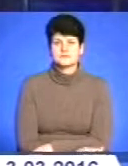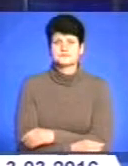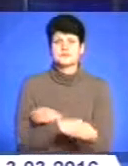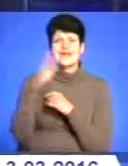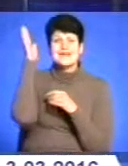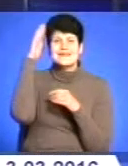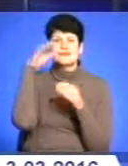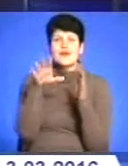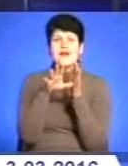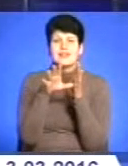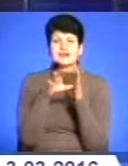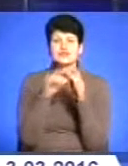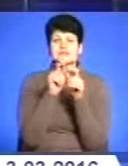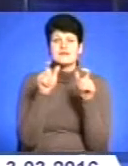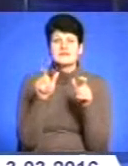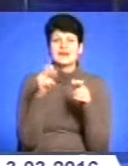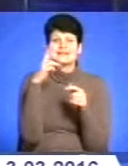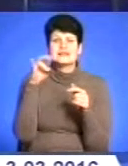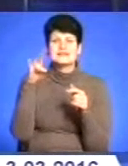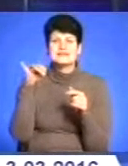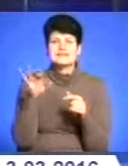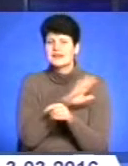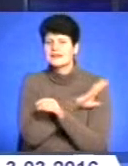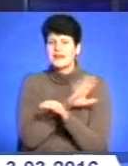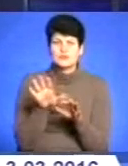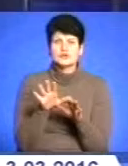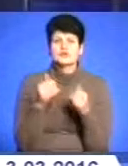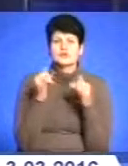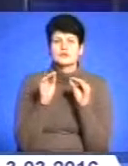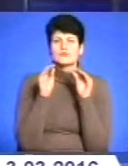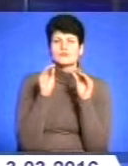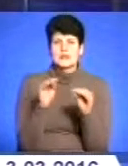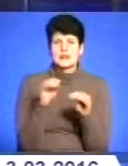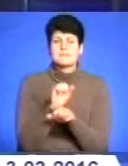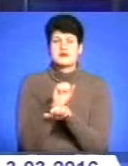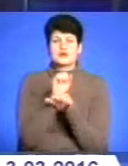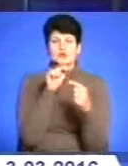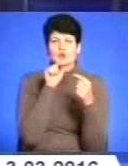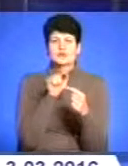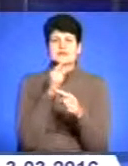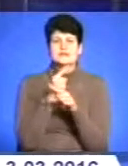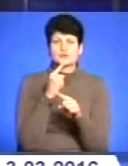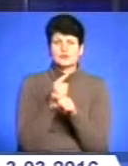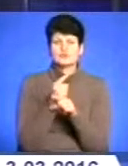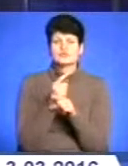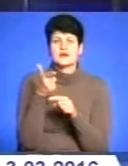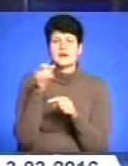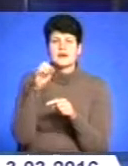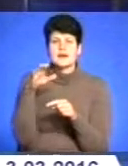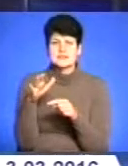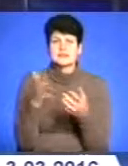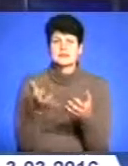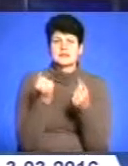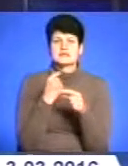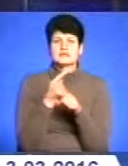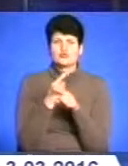Гідроелектростанції на Дністрі не буде. Сьогодні депутати Тернопільської обласної ради встановили мораторій на будівництво каскаду ГЕС на Ріжці та підтримали заборону розробки